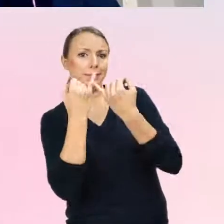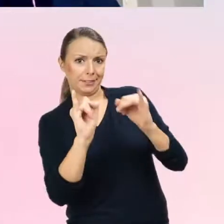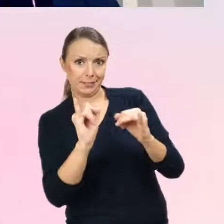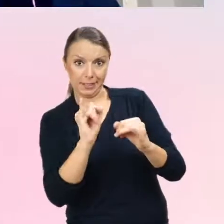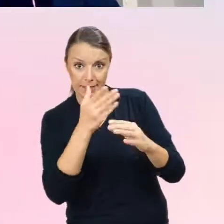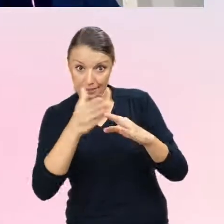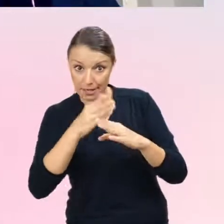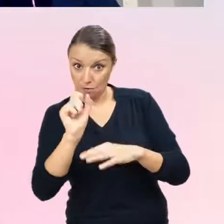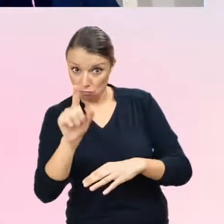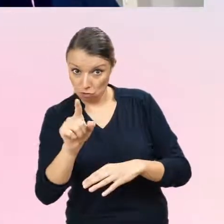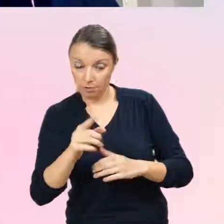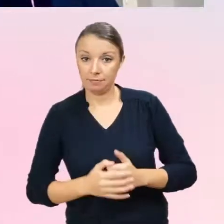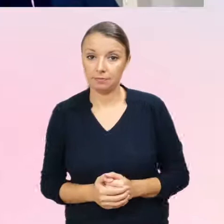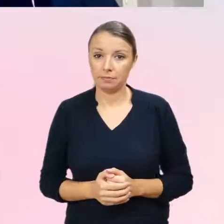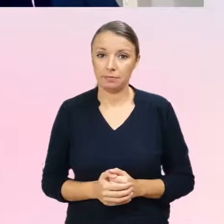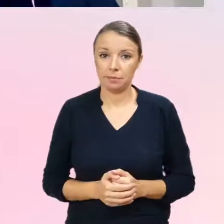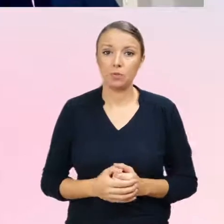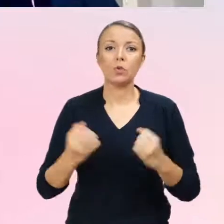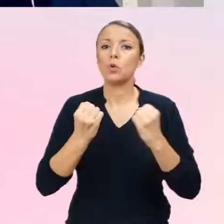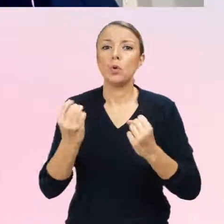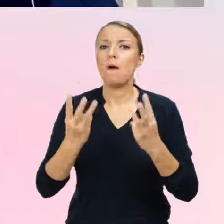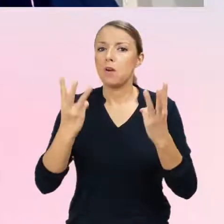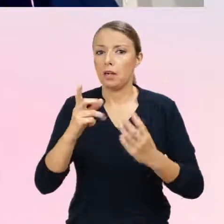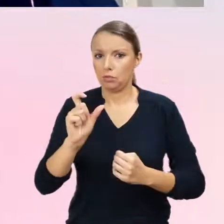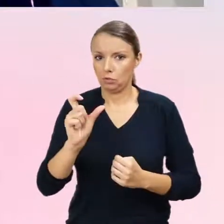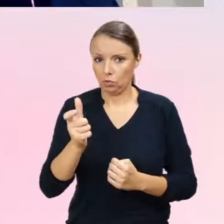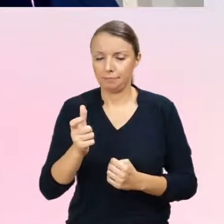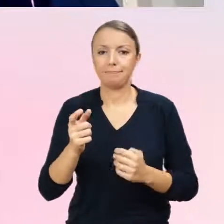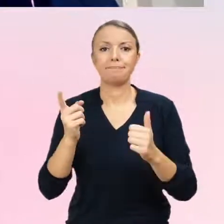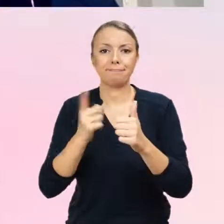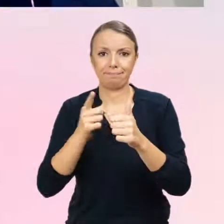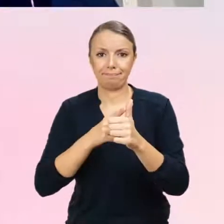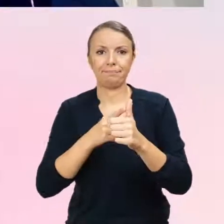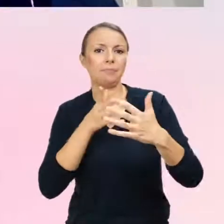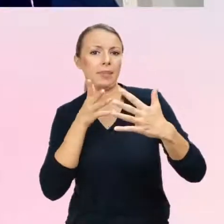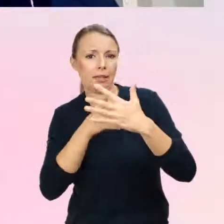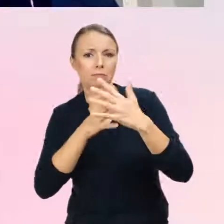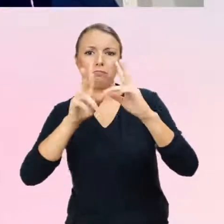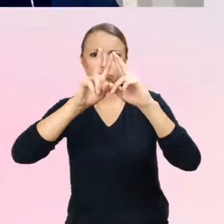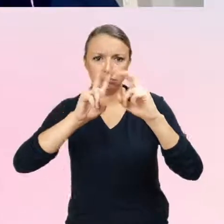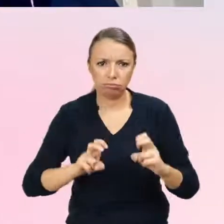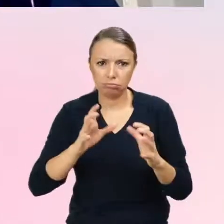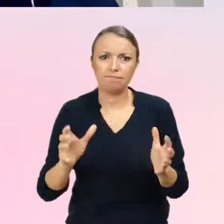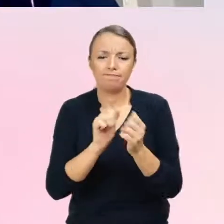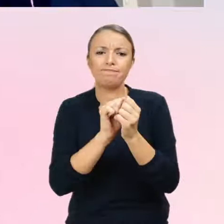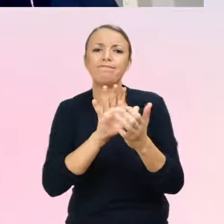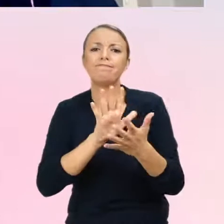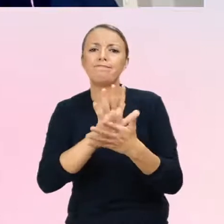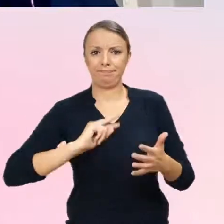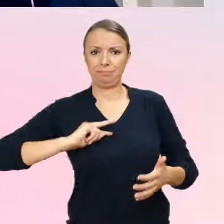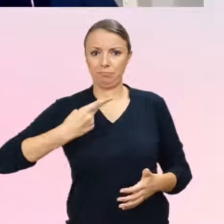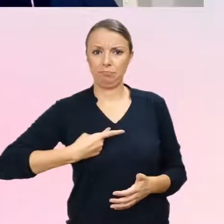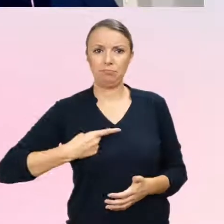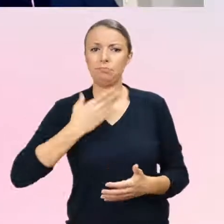Bardzo ważnym kryterium jest to właśnie podjęcia w ogóle diagnostyki w kierunku transpłciowości jest kwestia